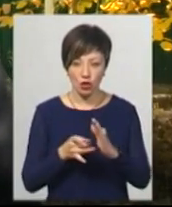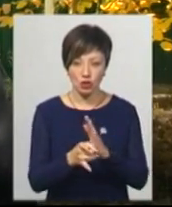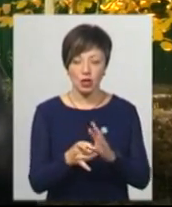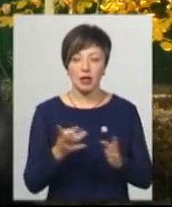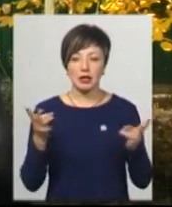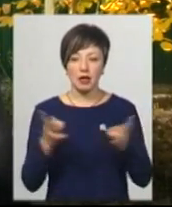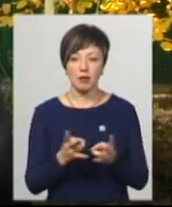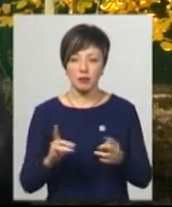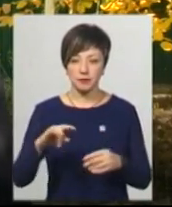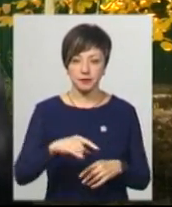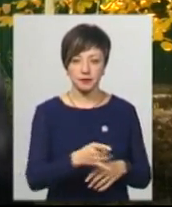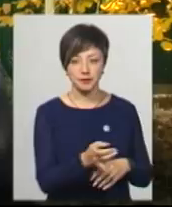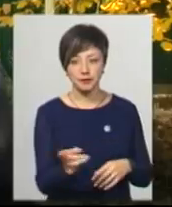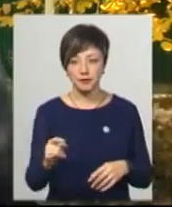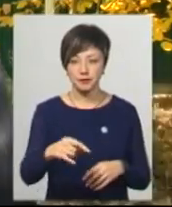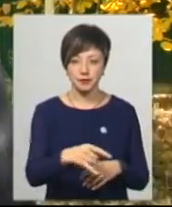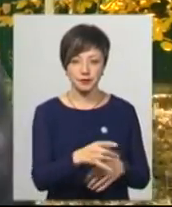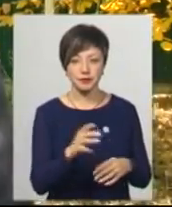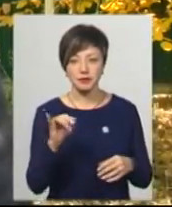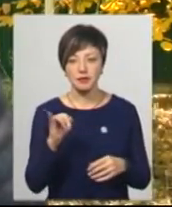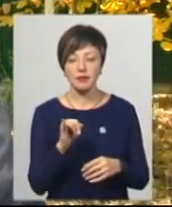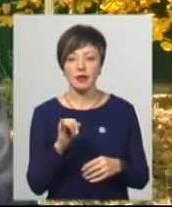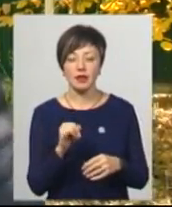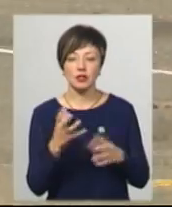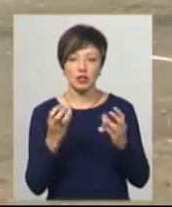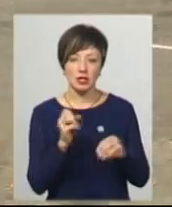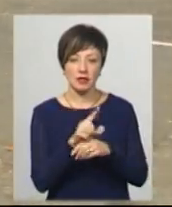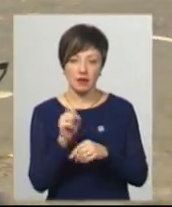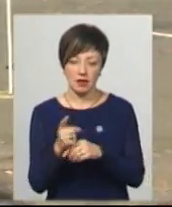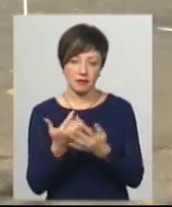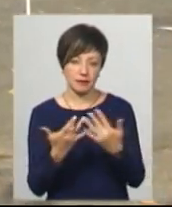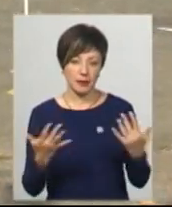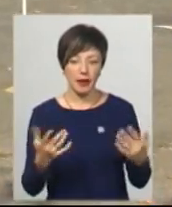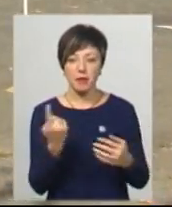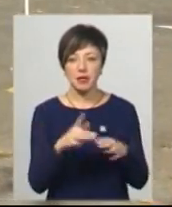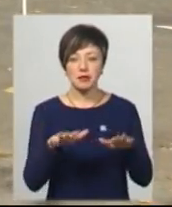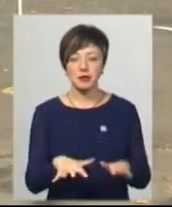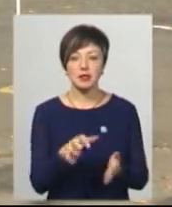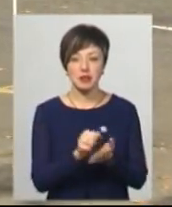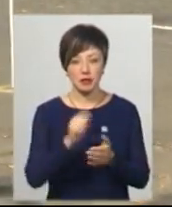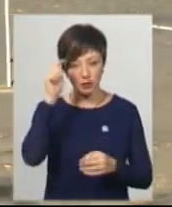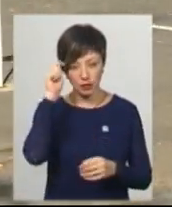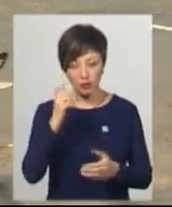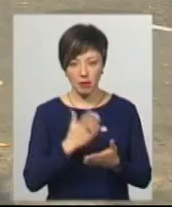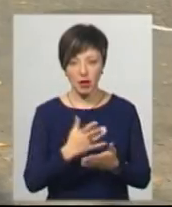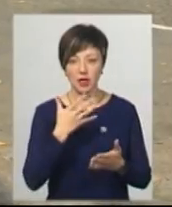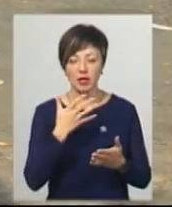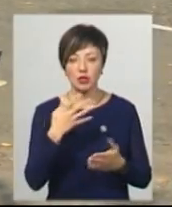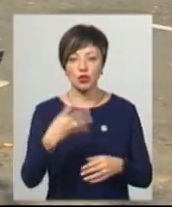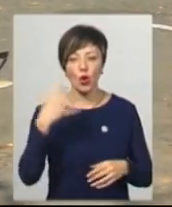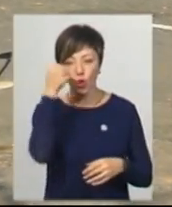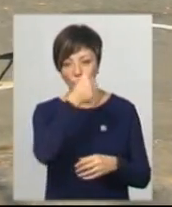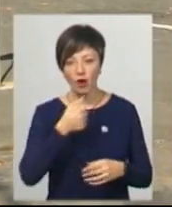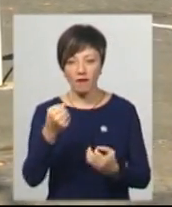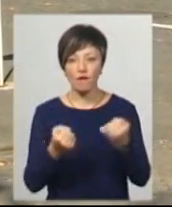проїхати змійку, є така фігура, і ще такі фігури. Перший місяць був Дорошенко. Чоловік має 40 років водійського